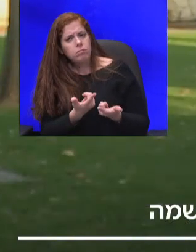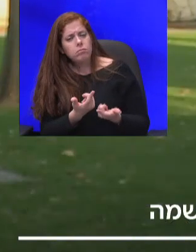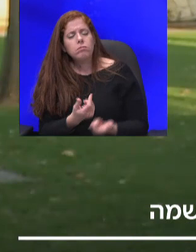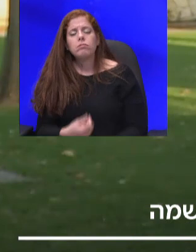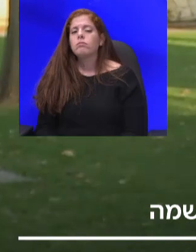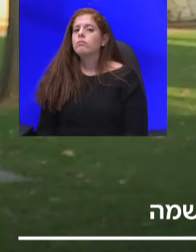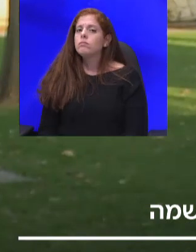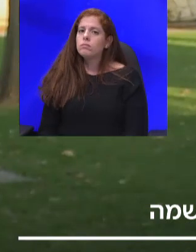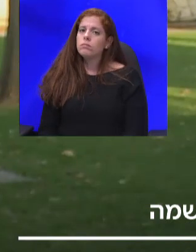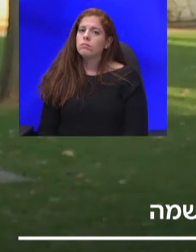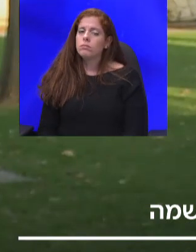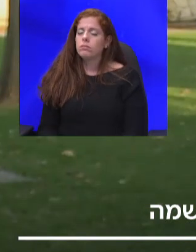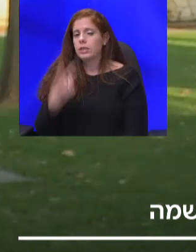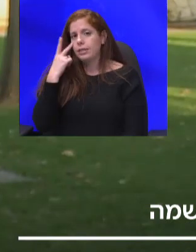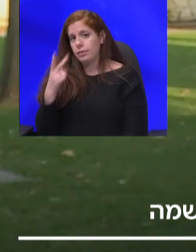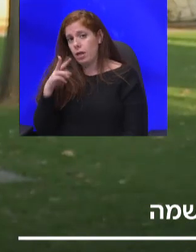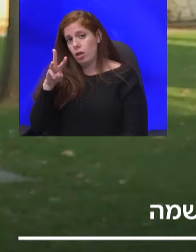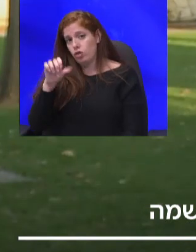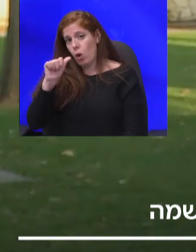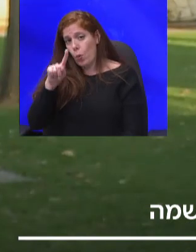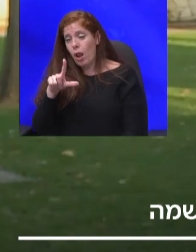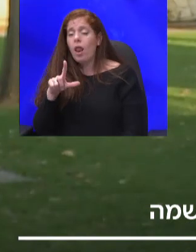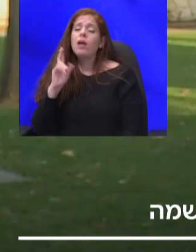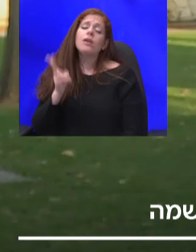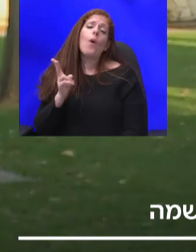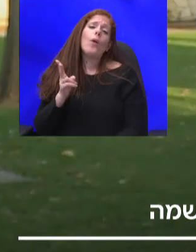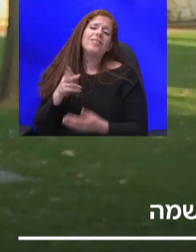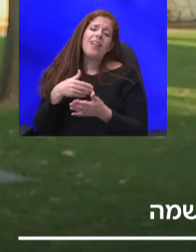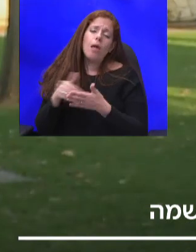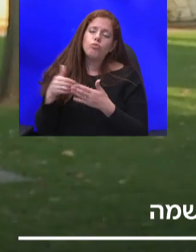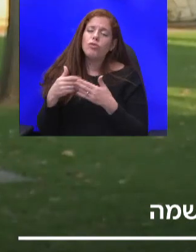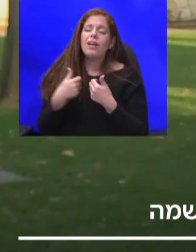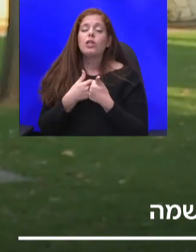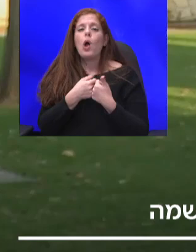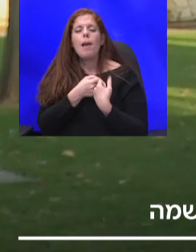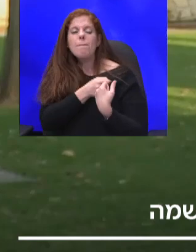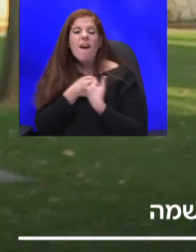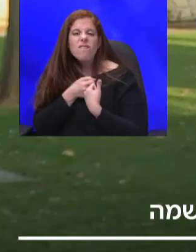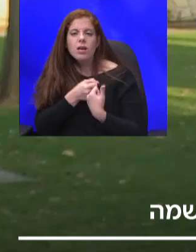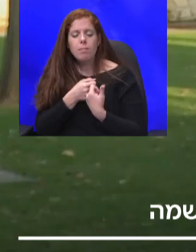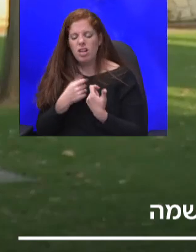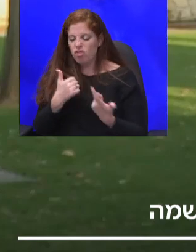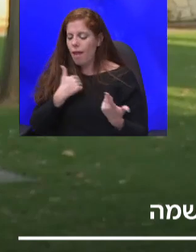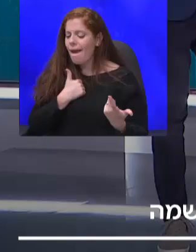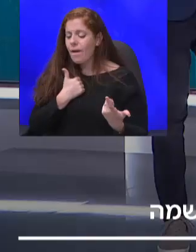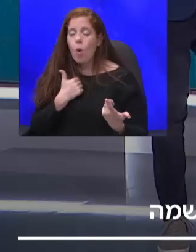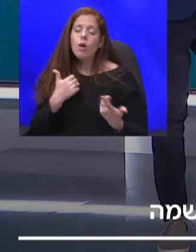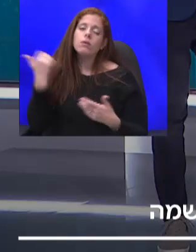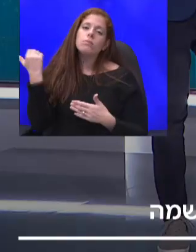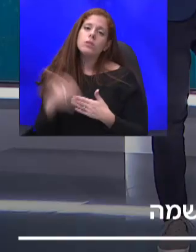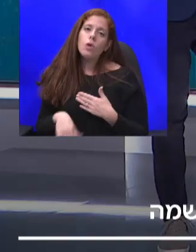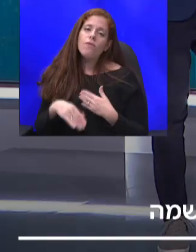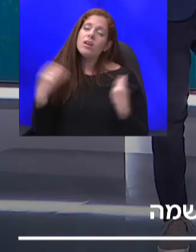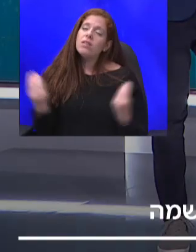תראה, שאול, אני יכולתי להמשיך את כל מאבקי כיפופי הידיים ומאבקי האגו, ובסוף יש דבר אחד שעומד לנגד העיניים. יש